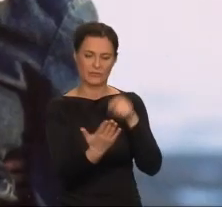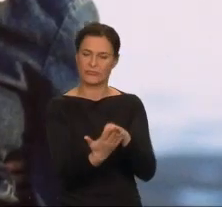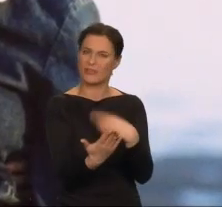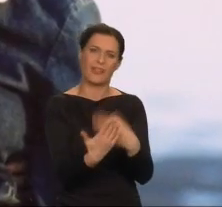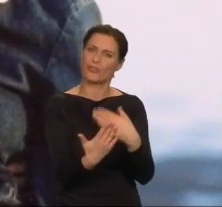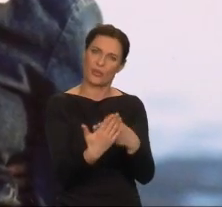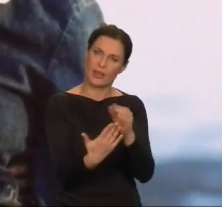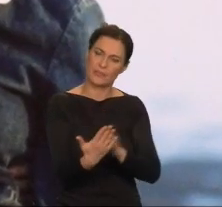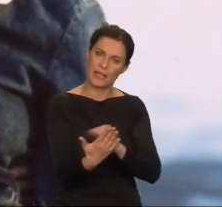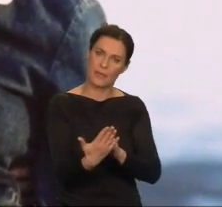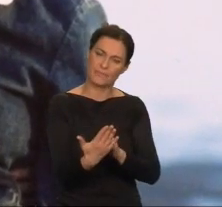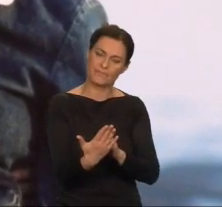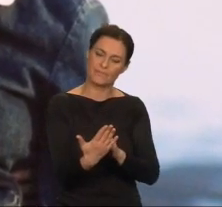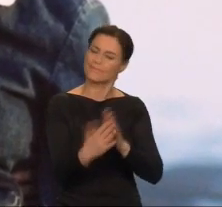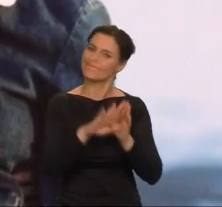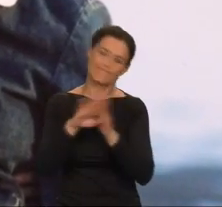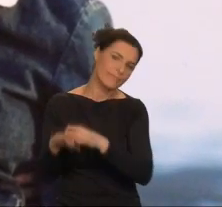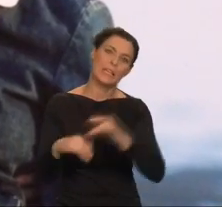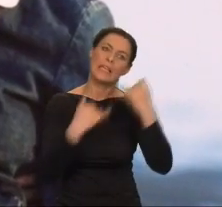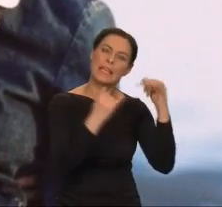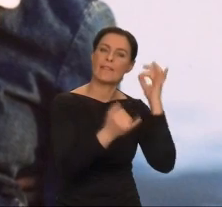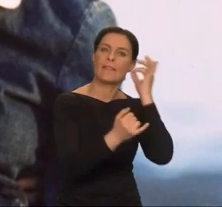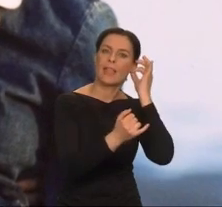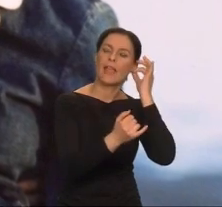Zaczęłam czytać książki innych kobiet.